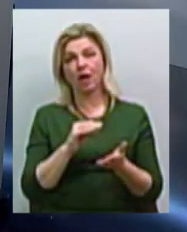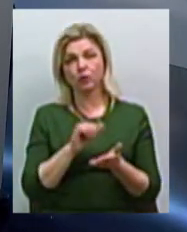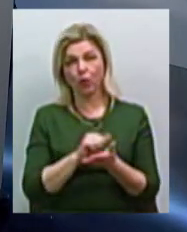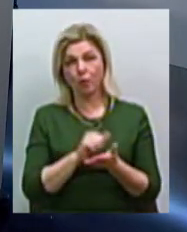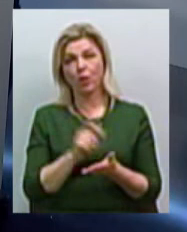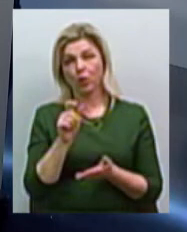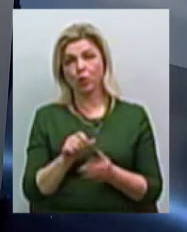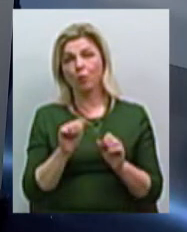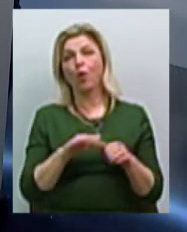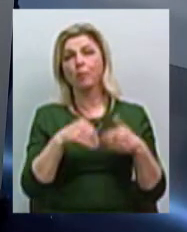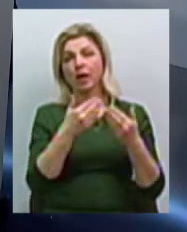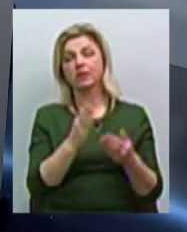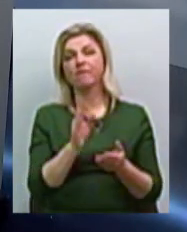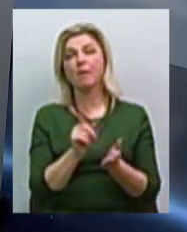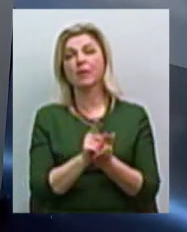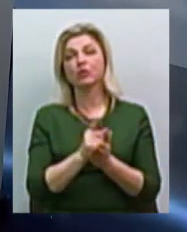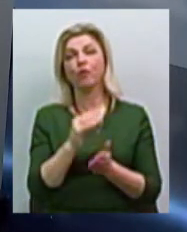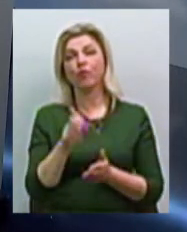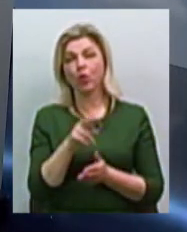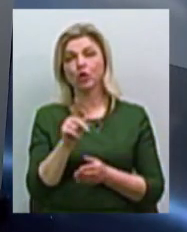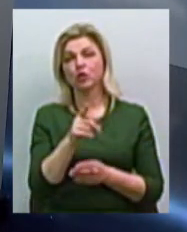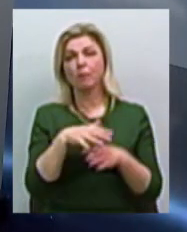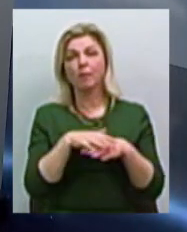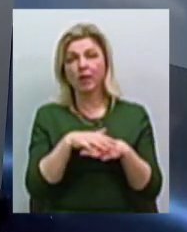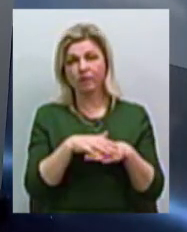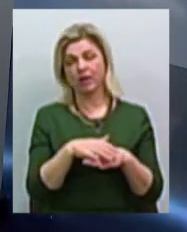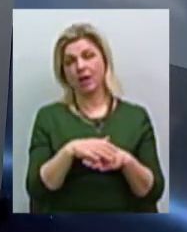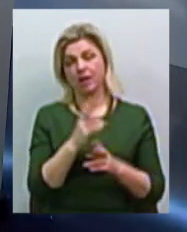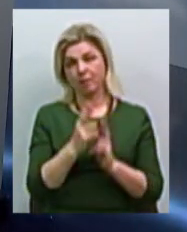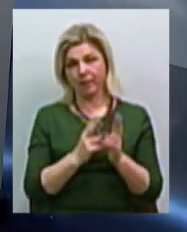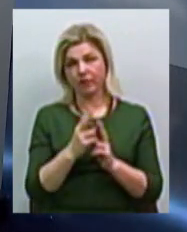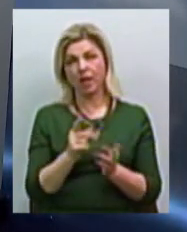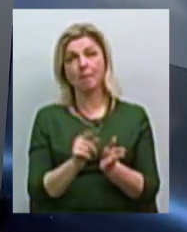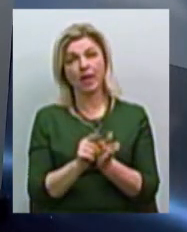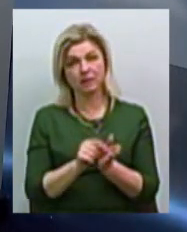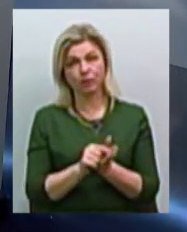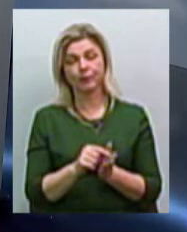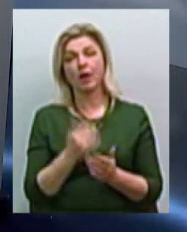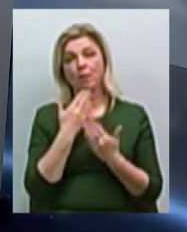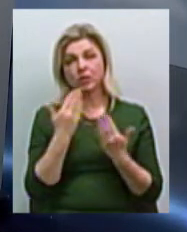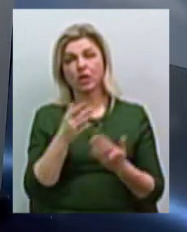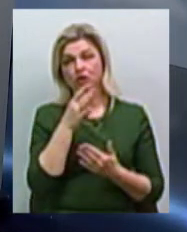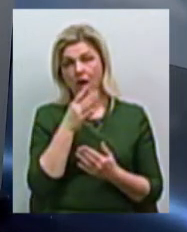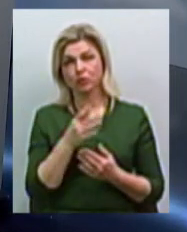може звернутися до органів пенсійного фонду, для того, щоб їм перерахували розмір пенсії. Я хочу сказати, що останнім часом